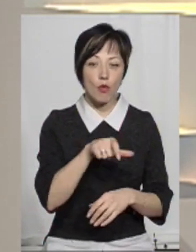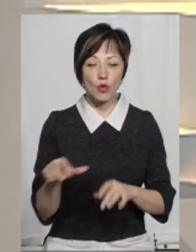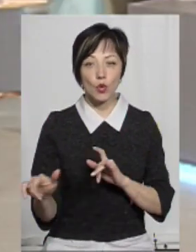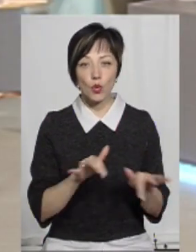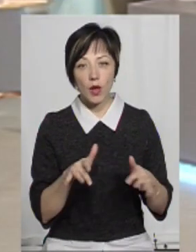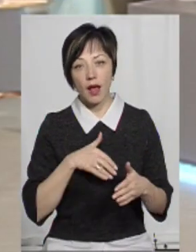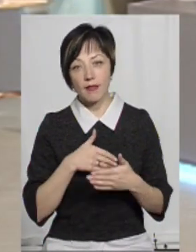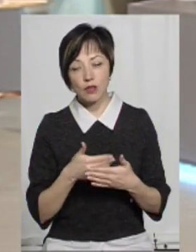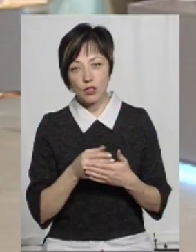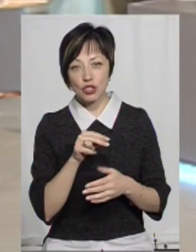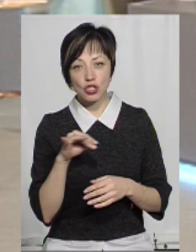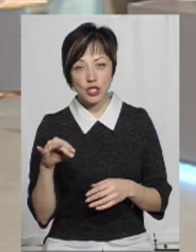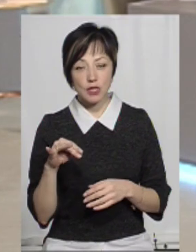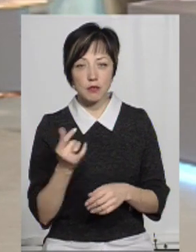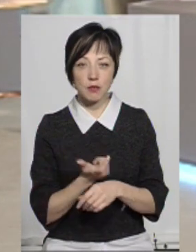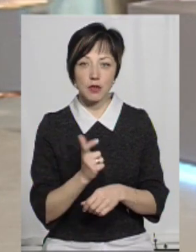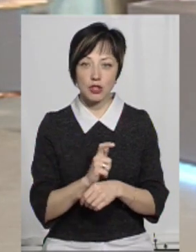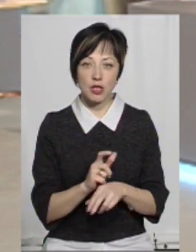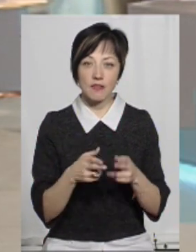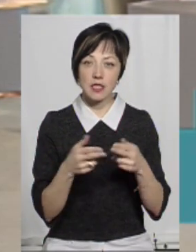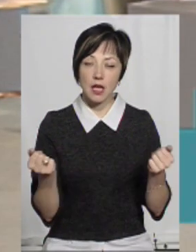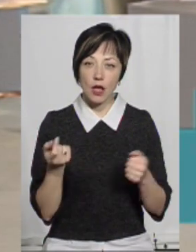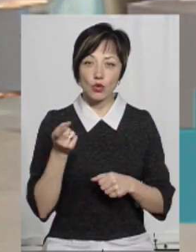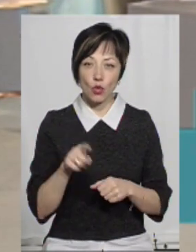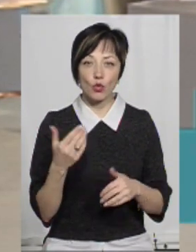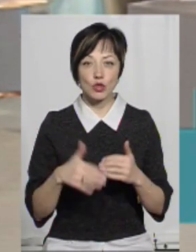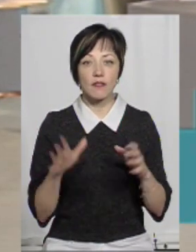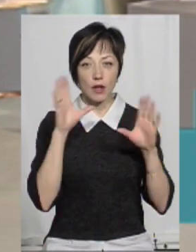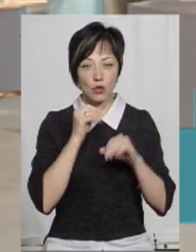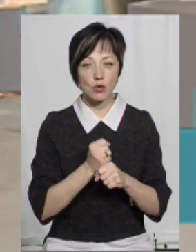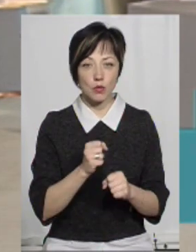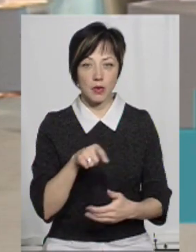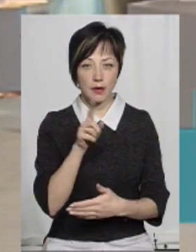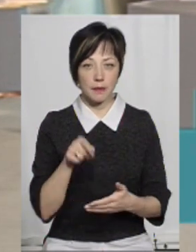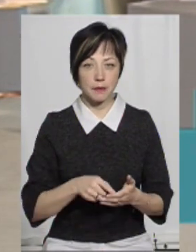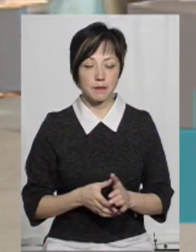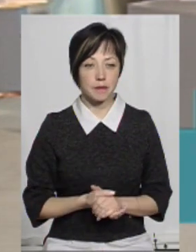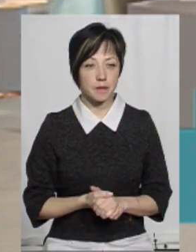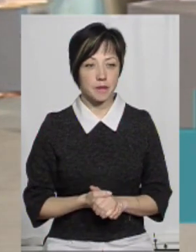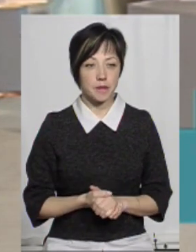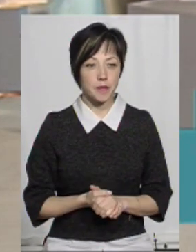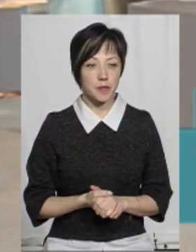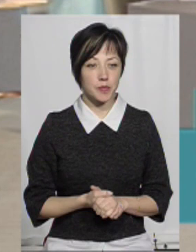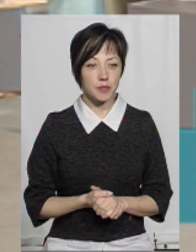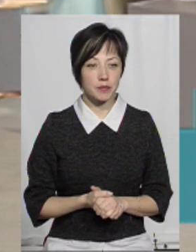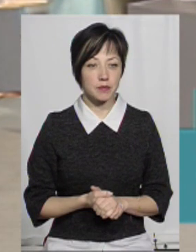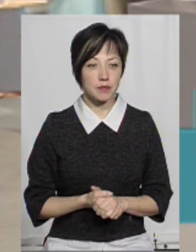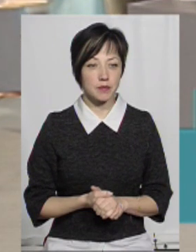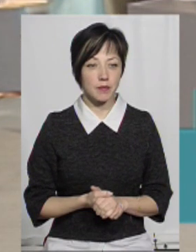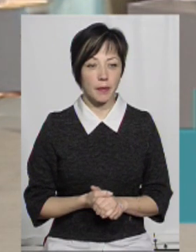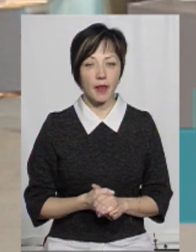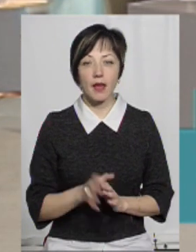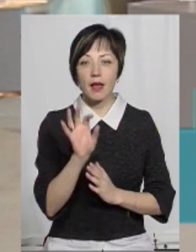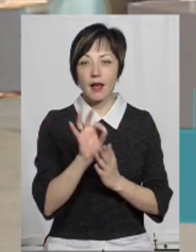рухатись, активізуватись, що більше як визнання того, що вже вдалося зробити? Ну, якраз тут, ну, два,